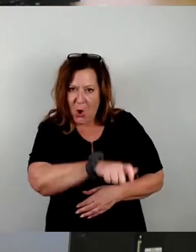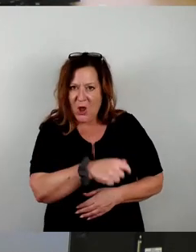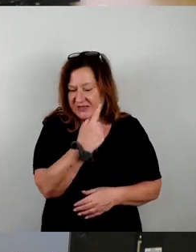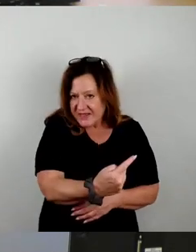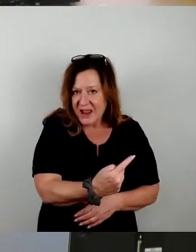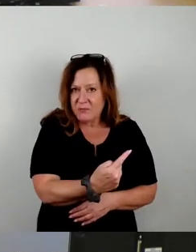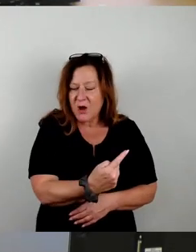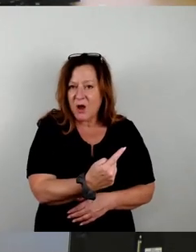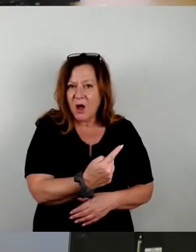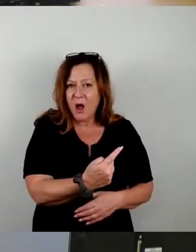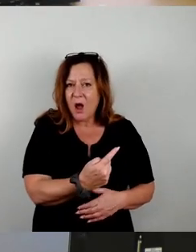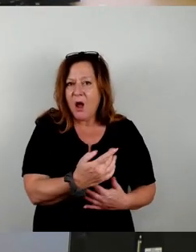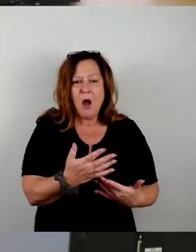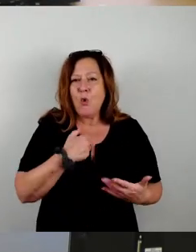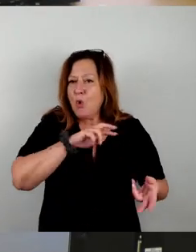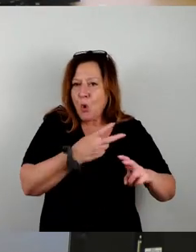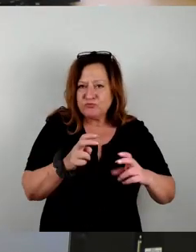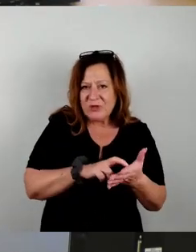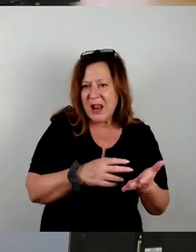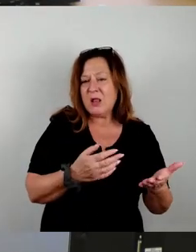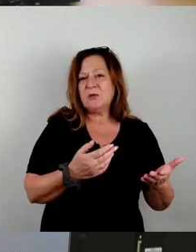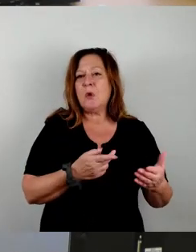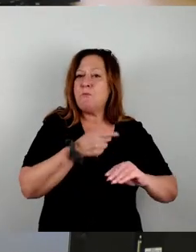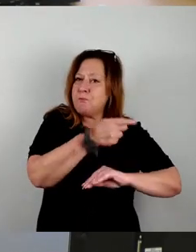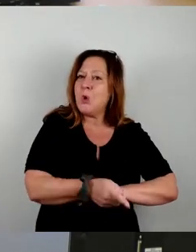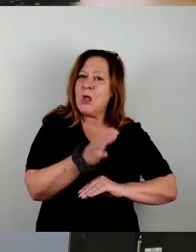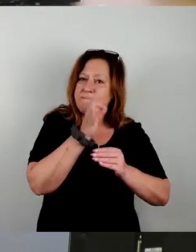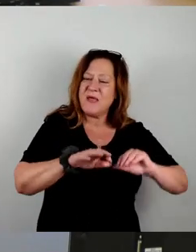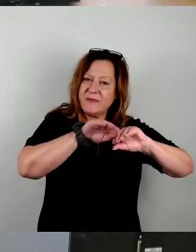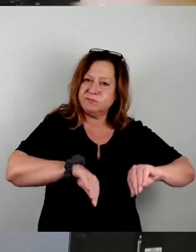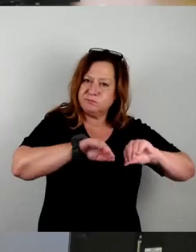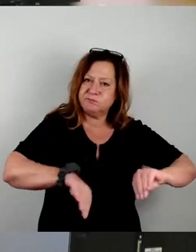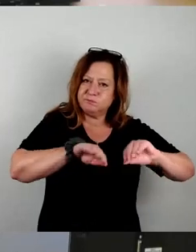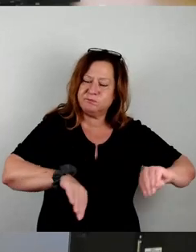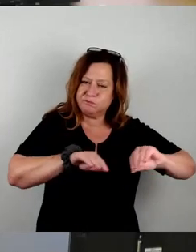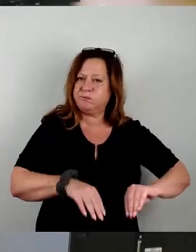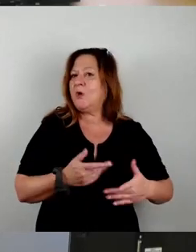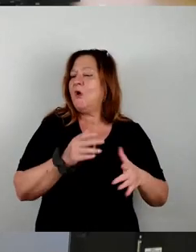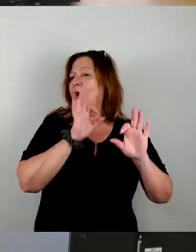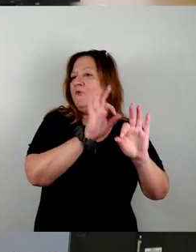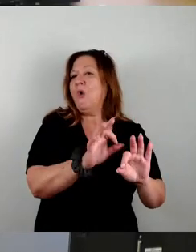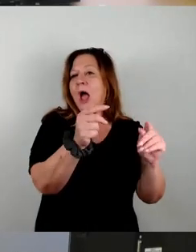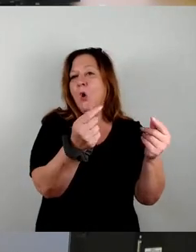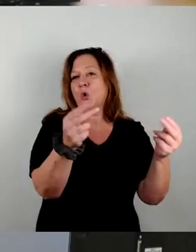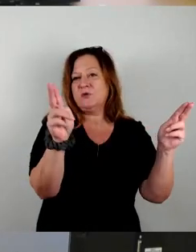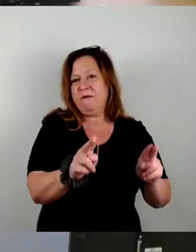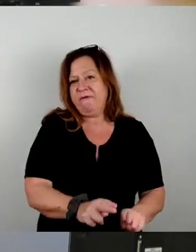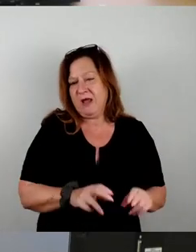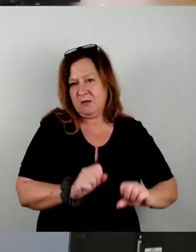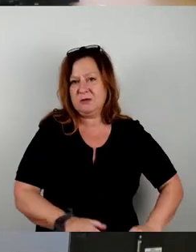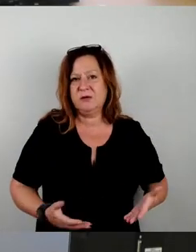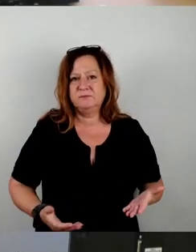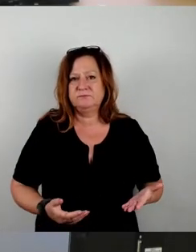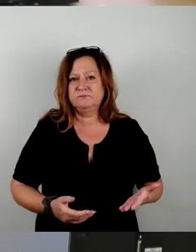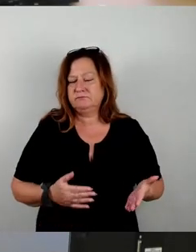sich ein Stück weit umstellt und den Müll besser trennt, kann er für sich auch ein Stück weit die Kosten verringern. So wird der Weg sein.